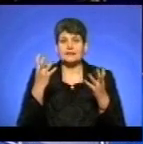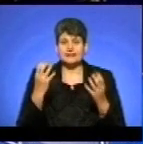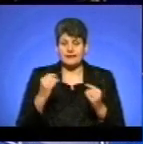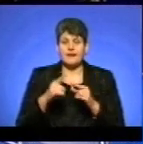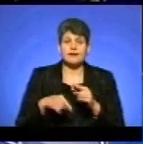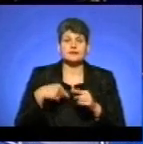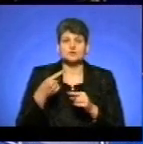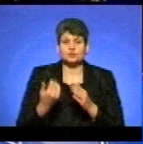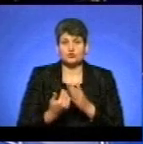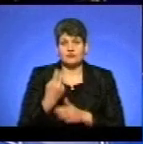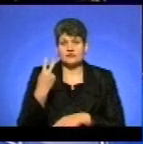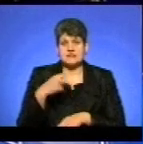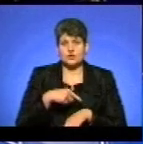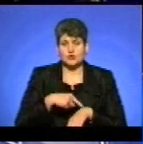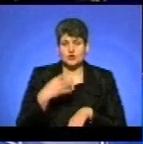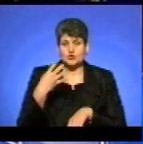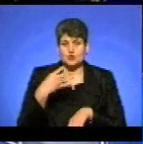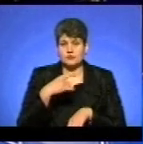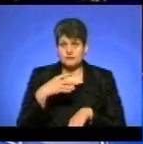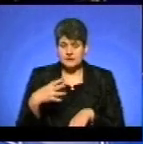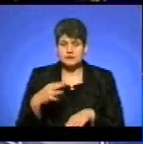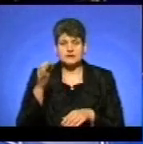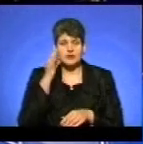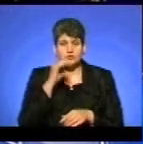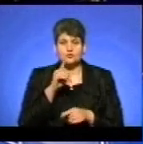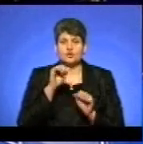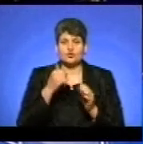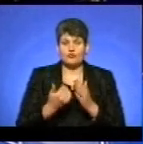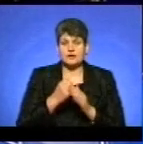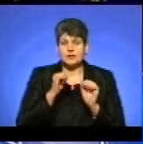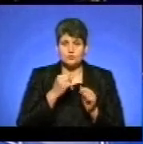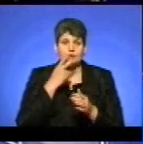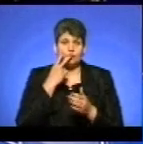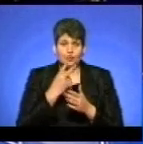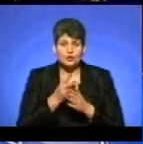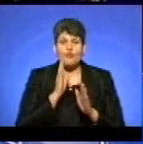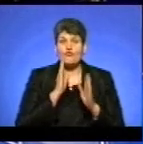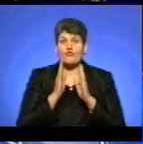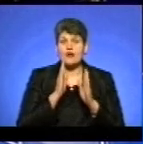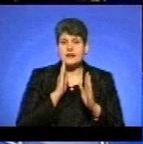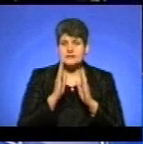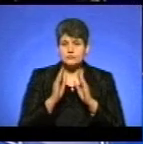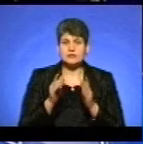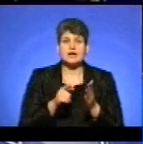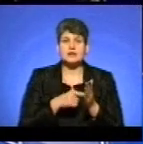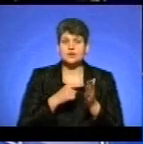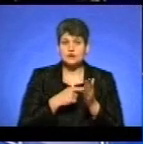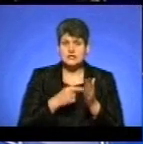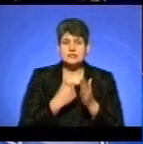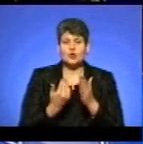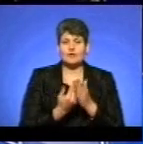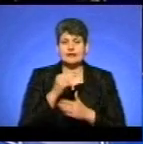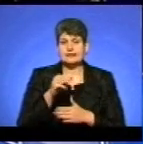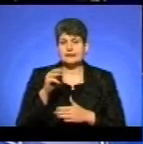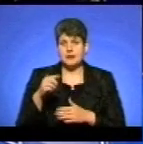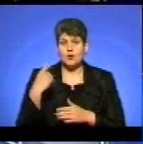наступний випуск новин о 20.40. Нагадую, що наші новини також можете переглядати у Фейсбук на сторінці «Новини ТТБ» обласне